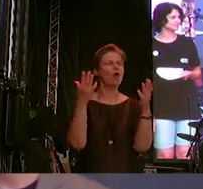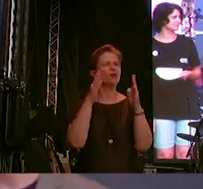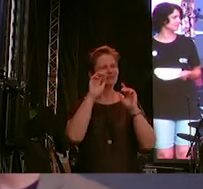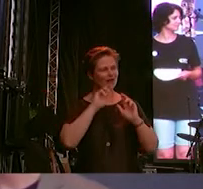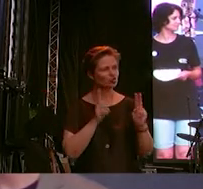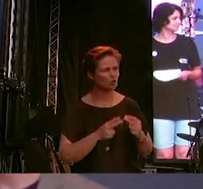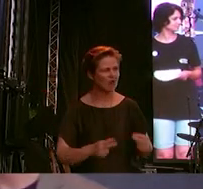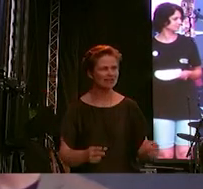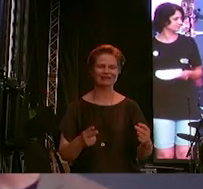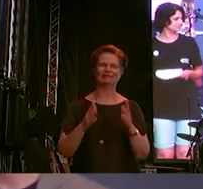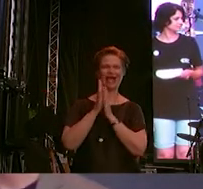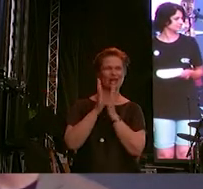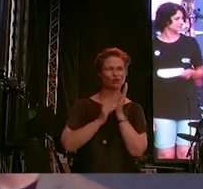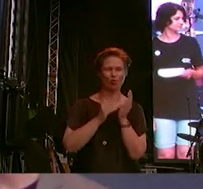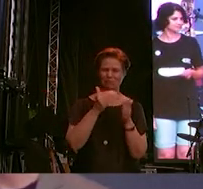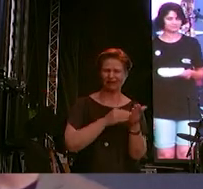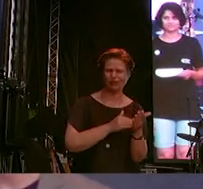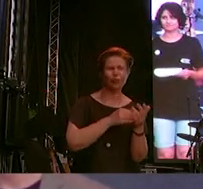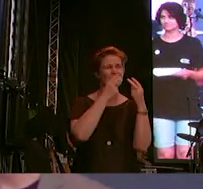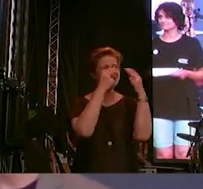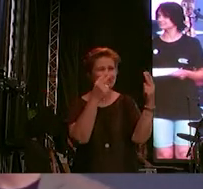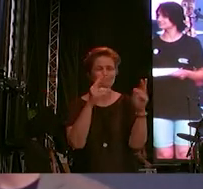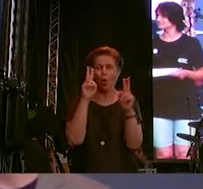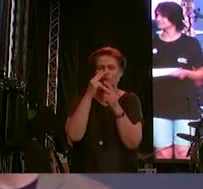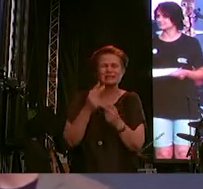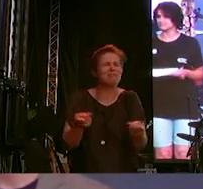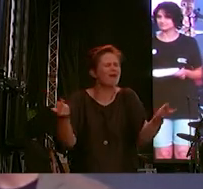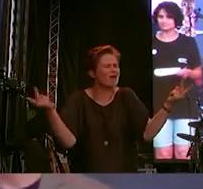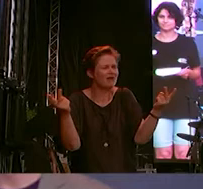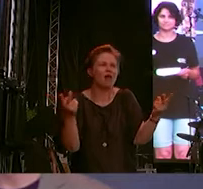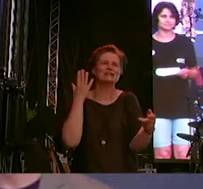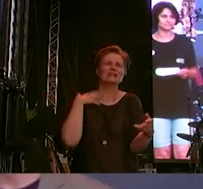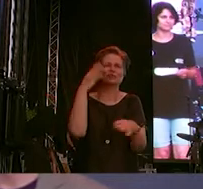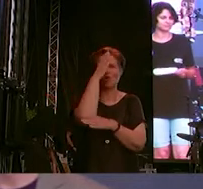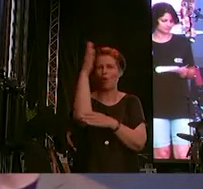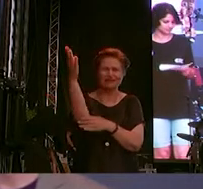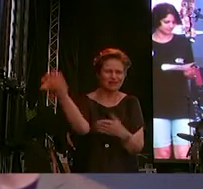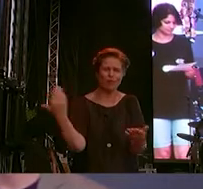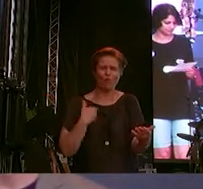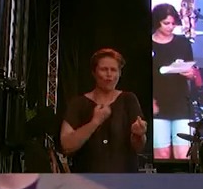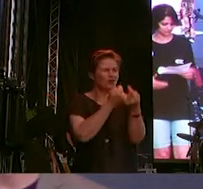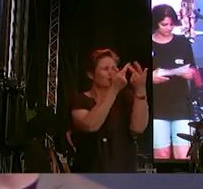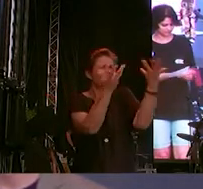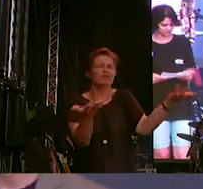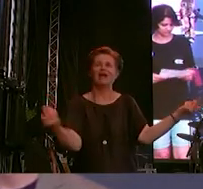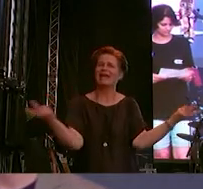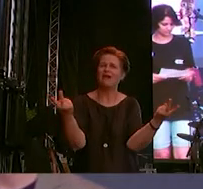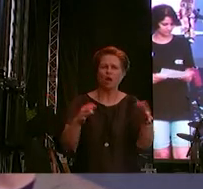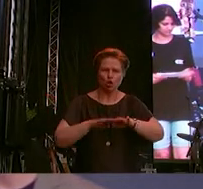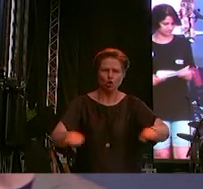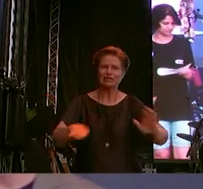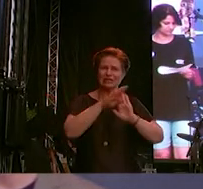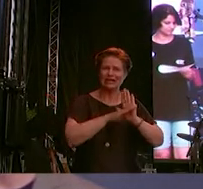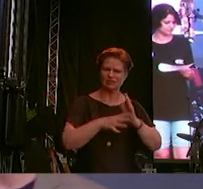Religion, Alter, Behinderung, ob sichtbar oder unsichtbar, sexuelle Orientierung oder sonstiger durch das Grundgesetz